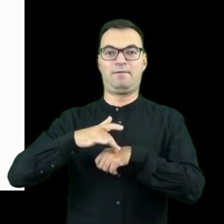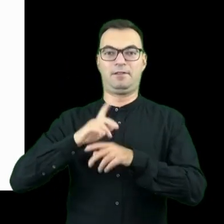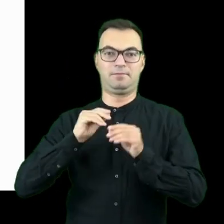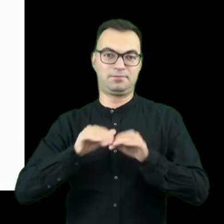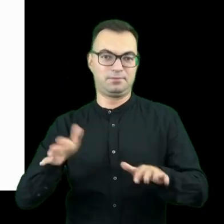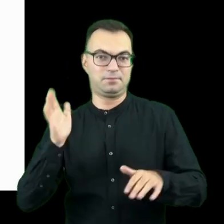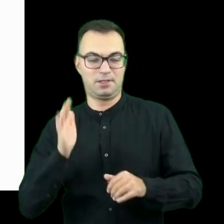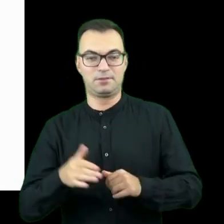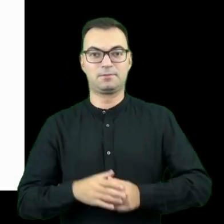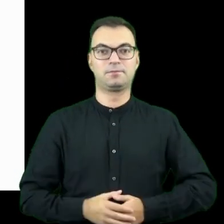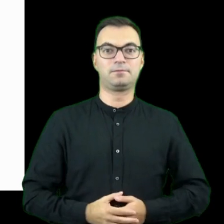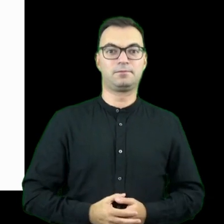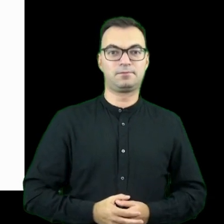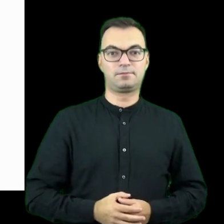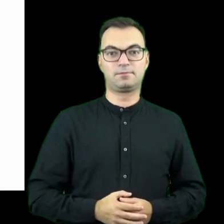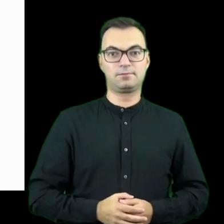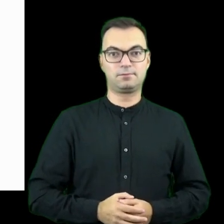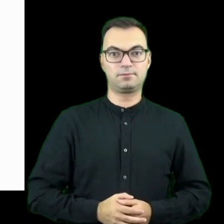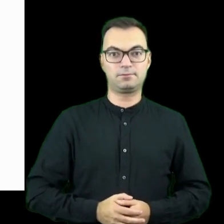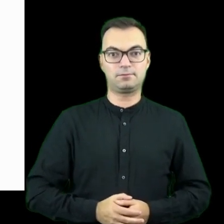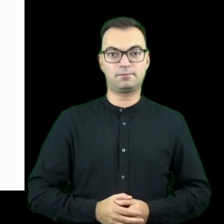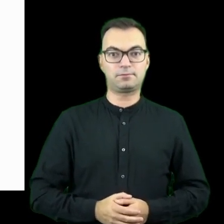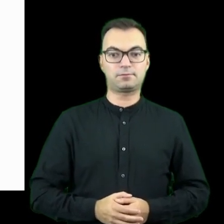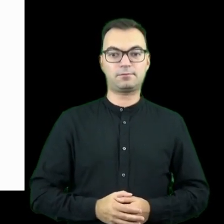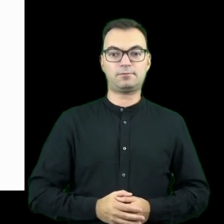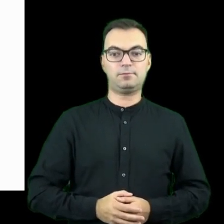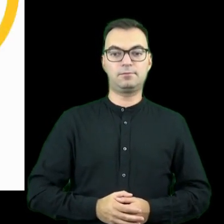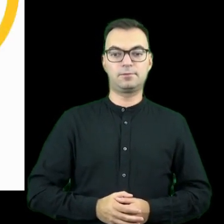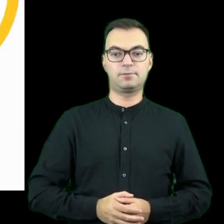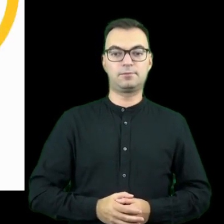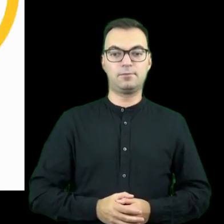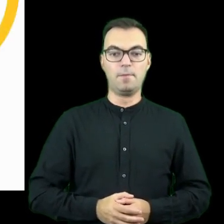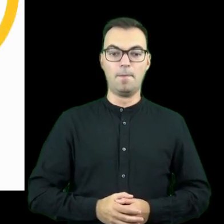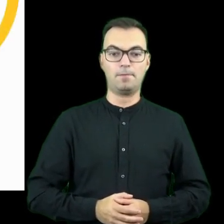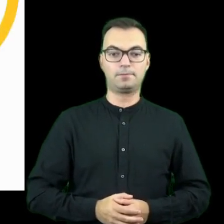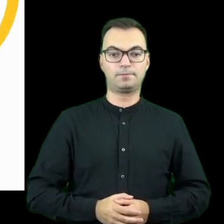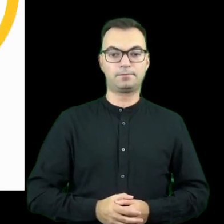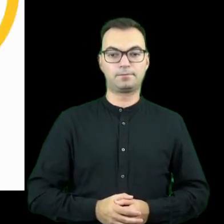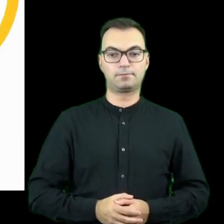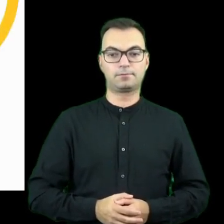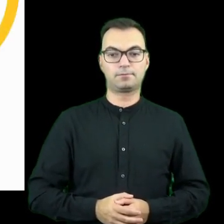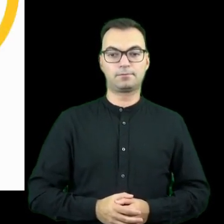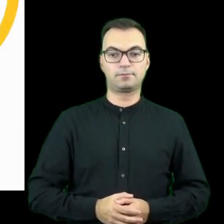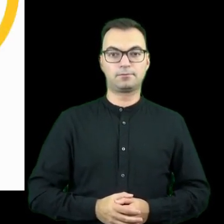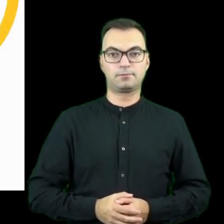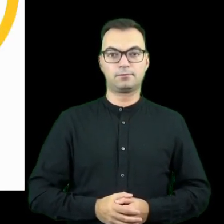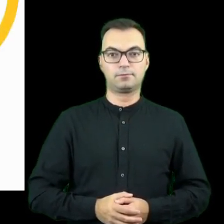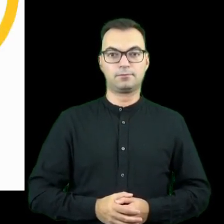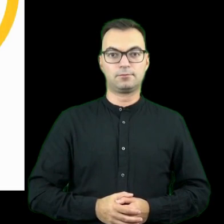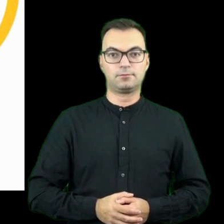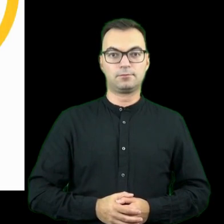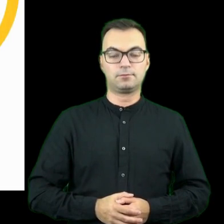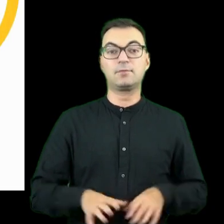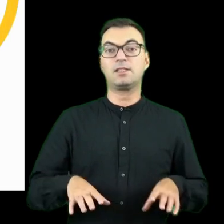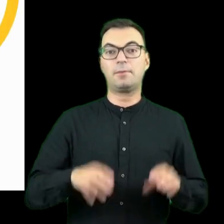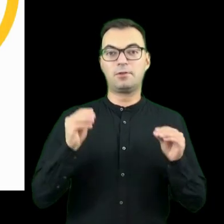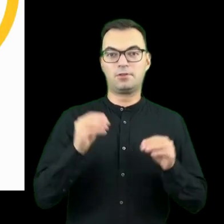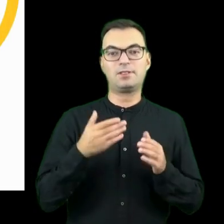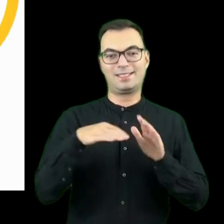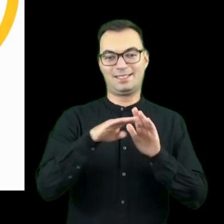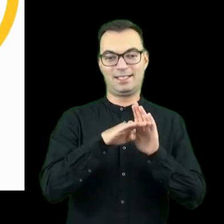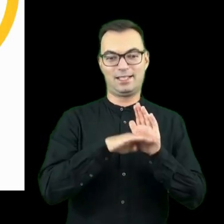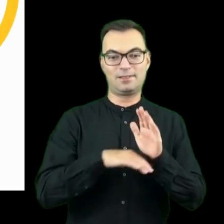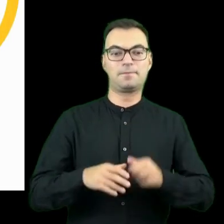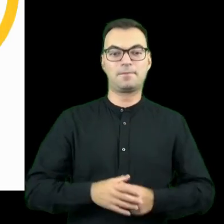konkretne inicjatywy. Dobra. I chciałbym zacząć może od kilku zasad.